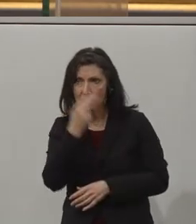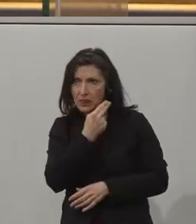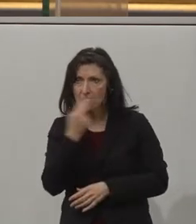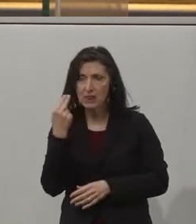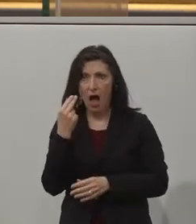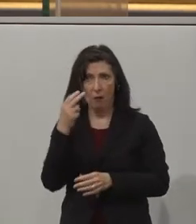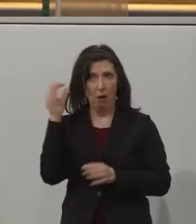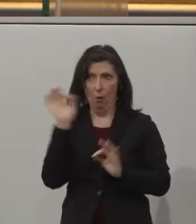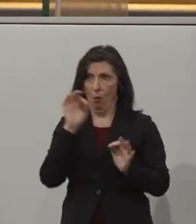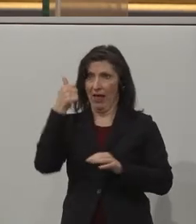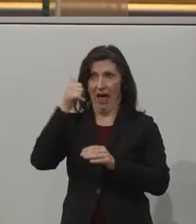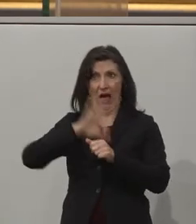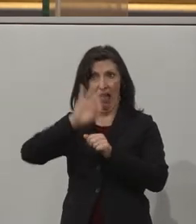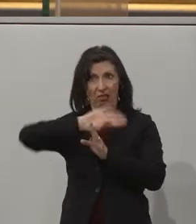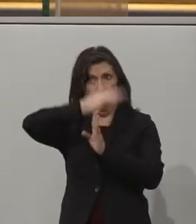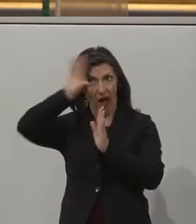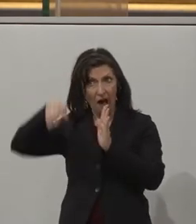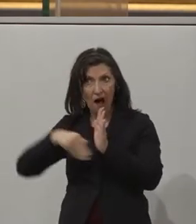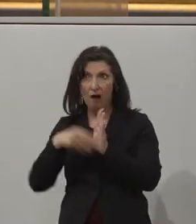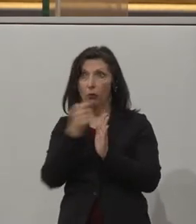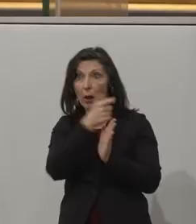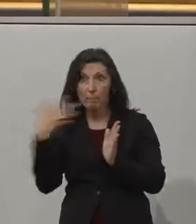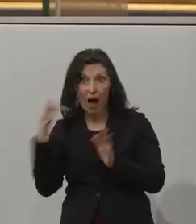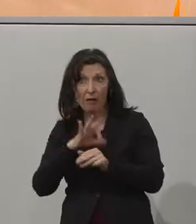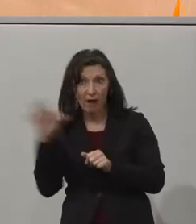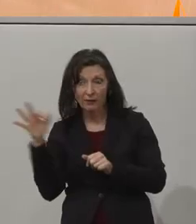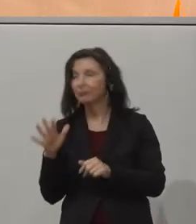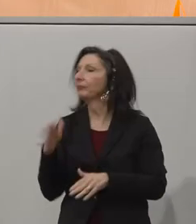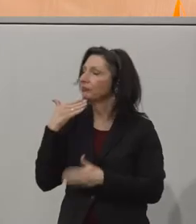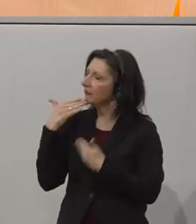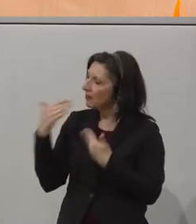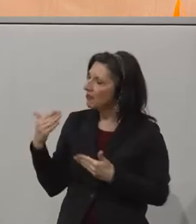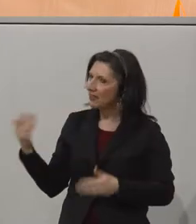oder vielleicht auch mehrere Tage? Danke. Ja, vielen Dank für die Frage.